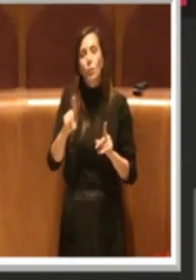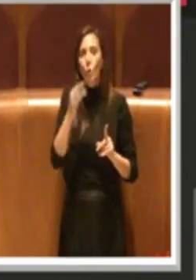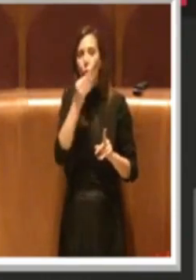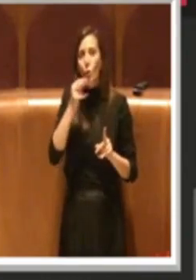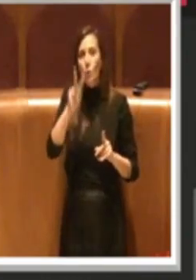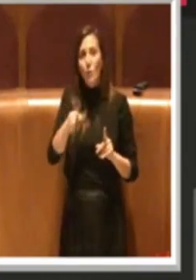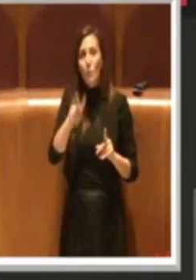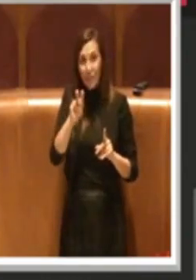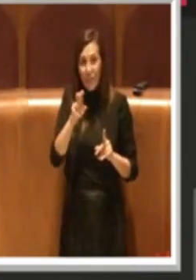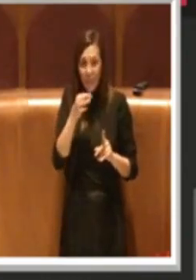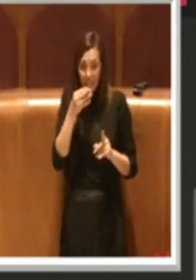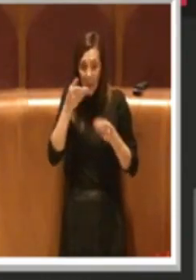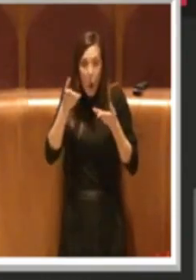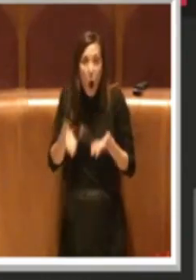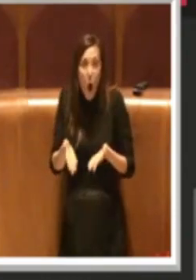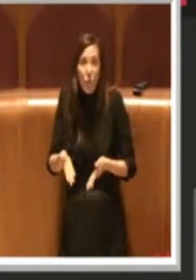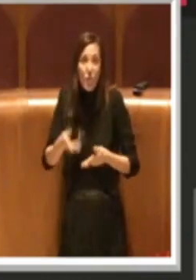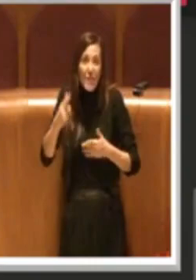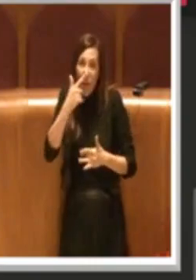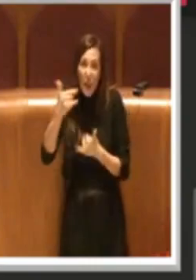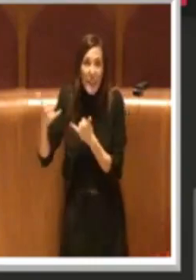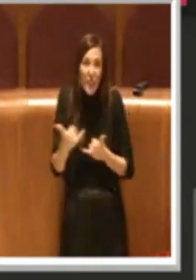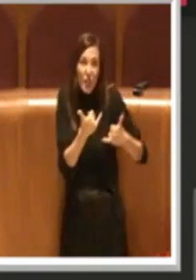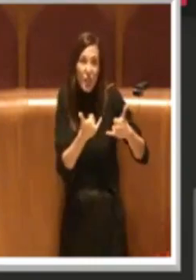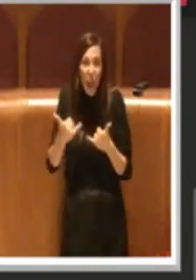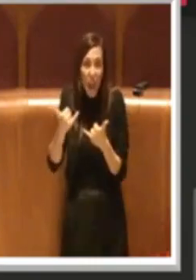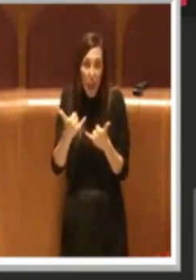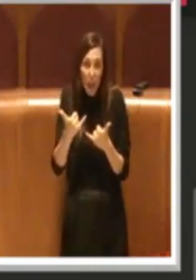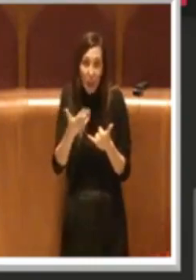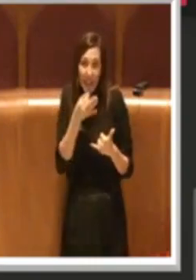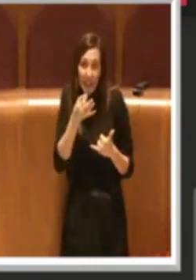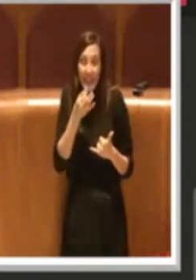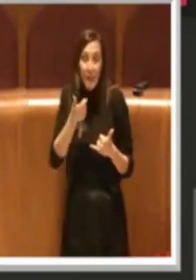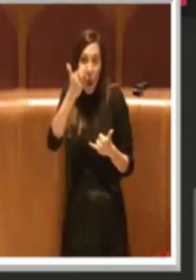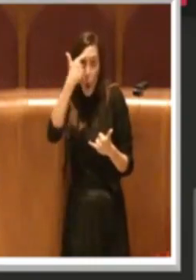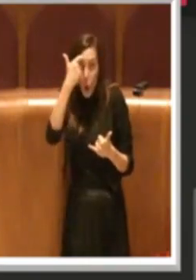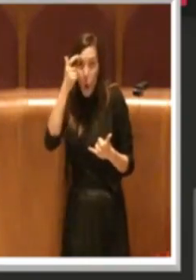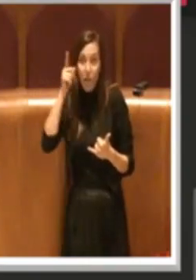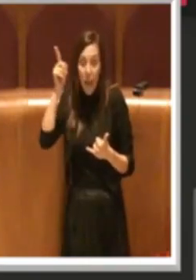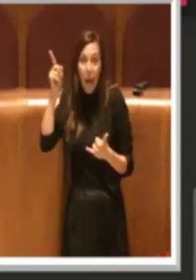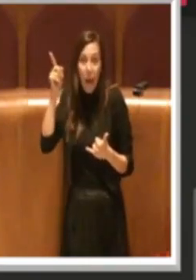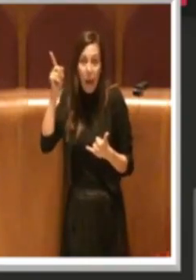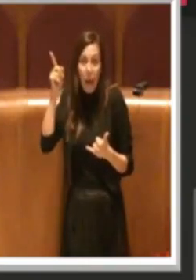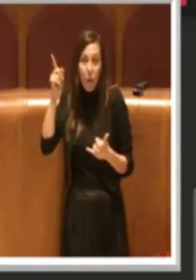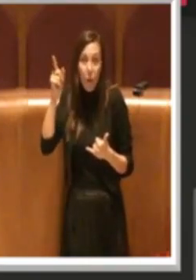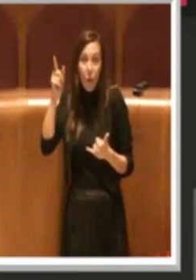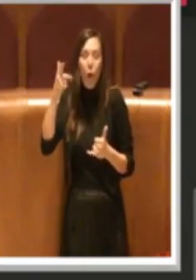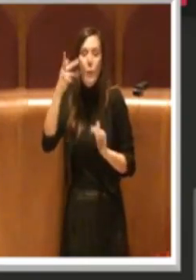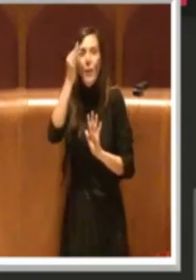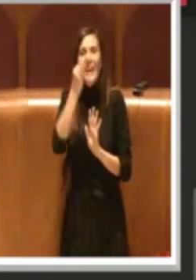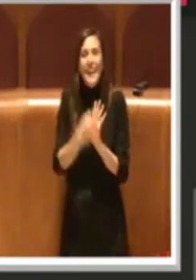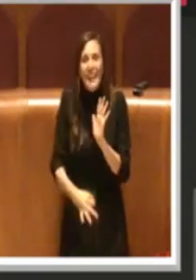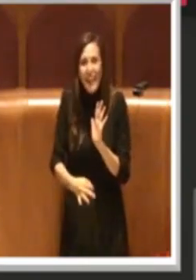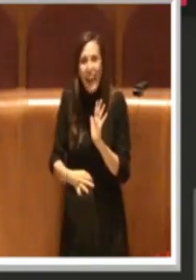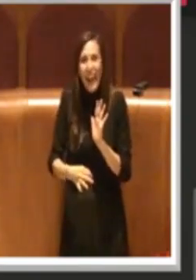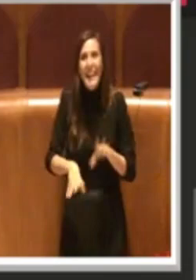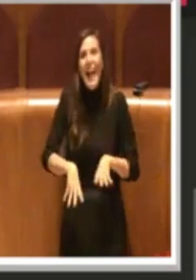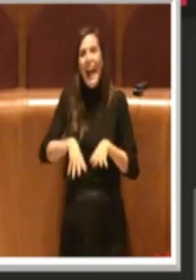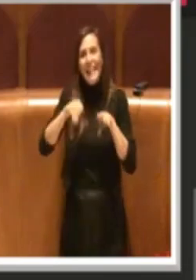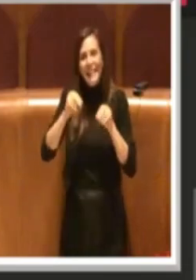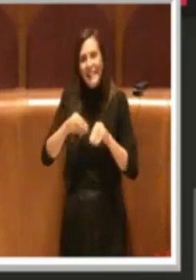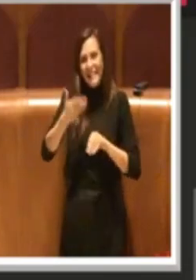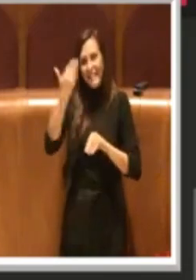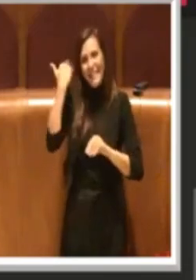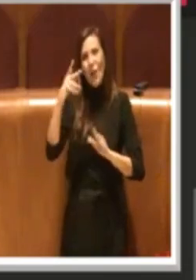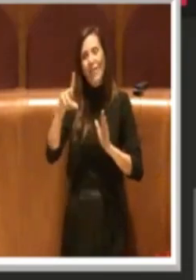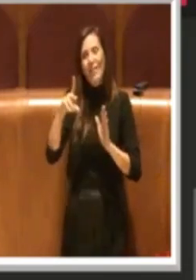e probabilmente anche il governo stesso che ha ampliato fino a dicembre i criteri che inizialmente aveva messo nel decreto